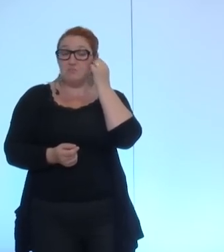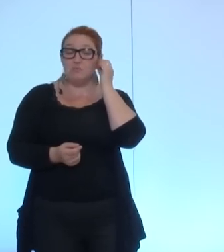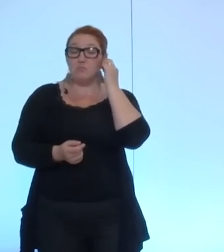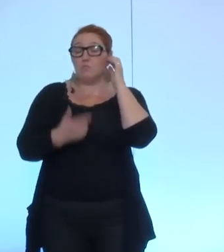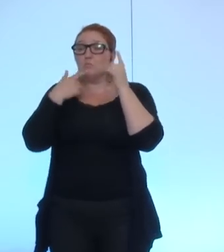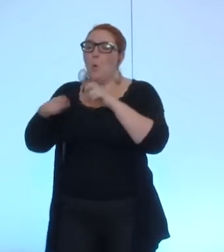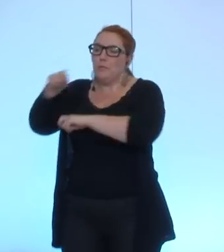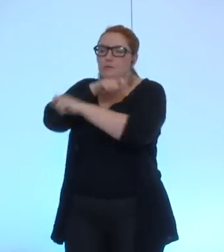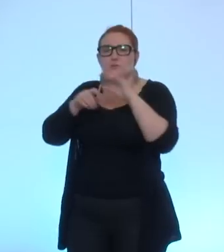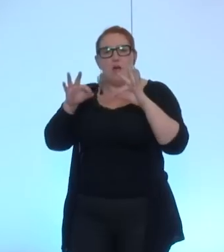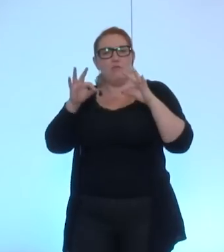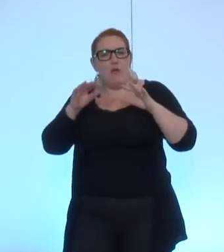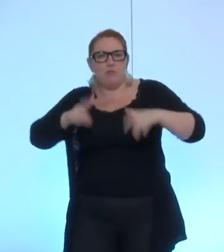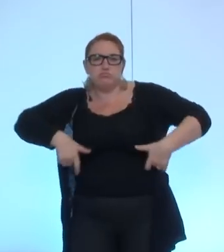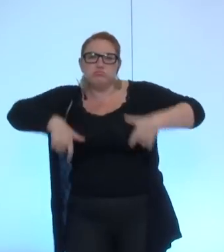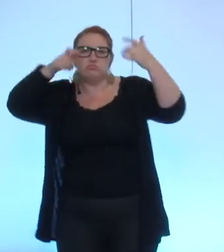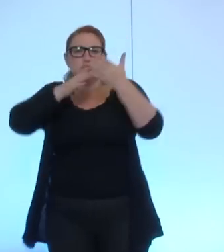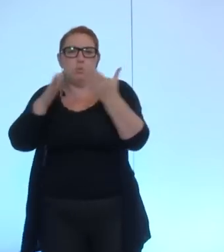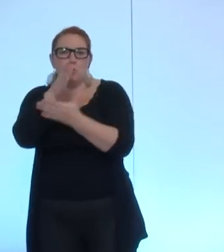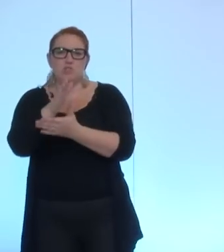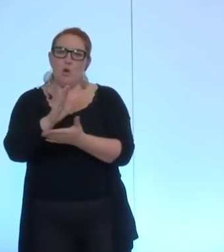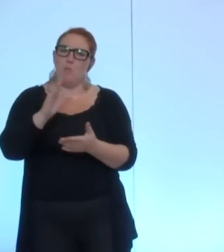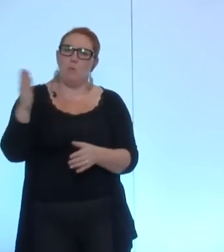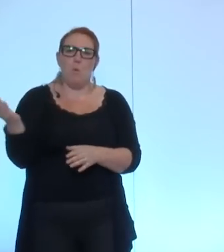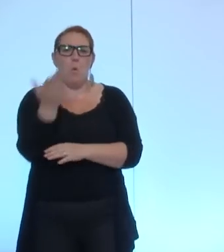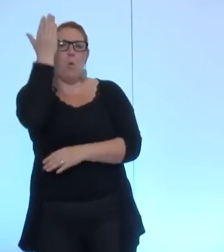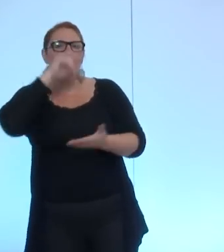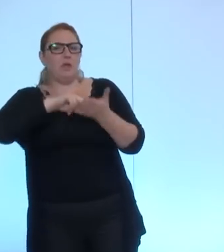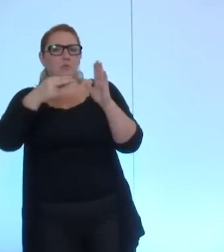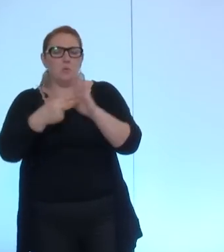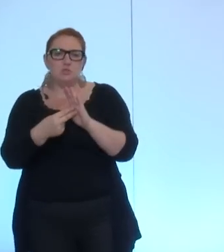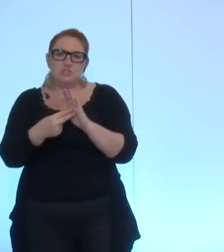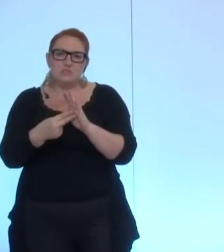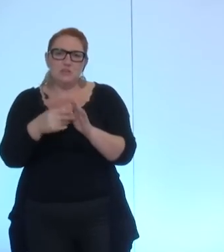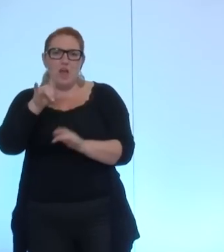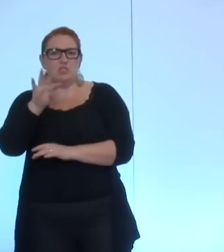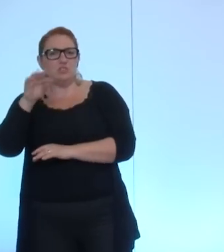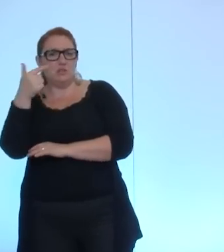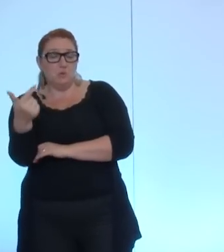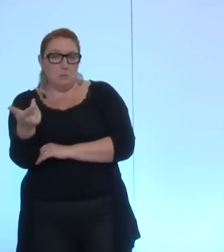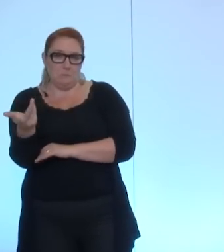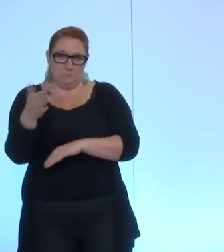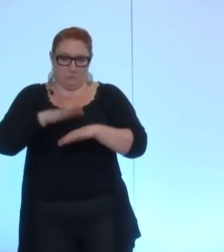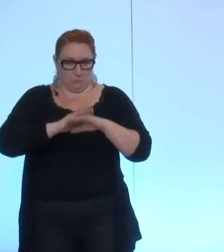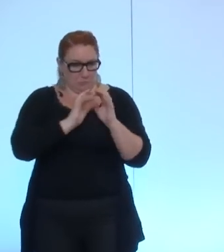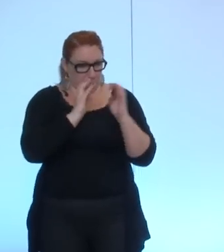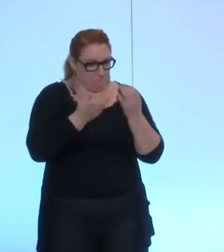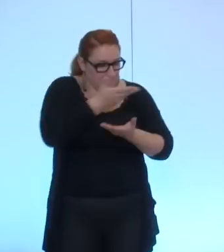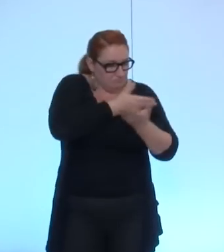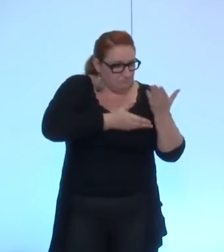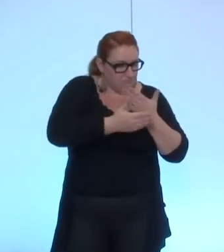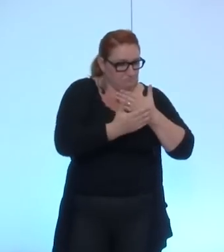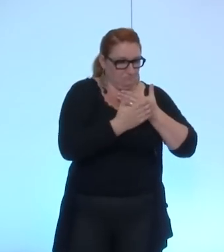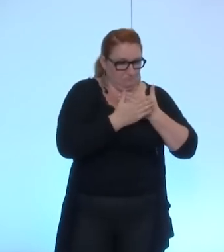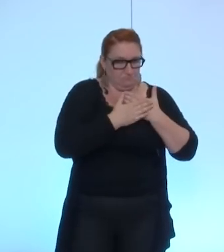bâtiment haute technologie, qui est apparemment dans les tuyaux et pour autant, en commission, on nous a laissé entendre que ce BHT2 peut